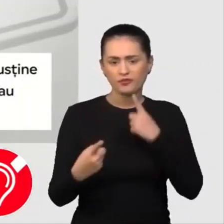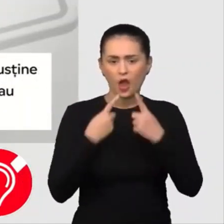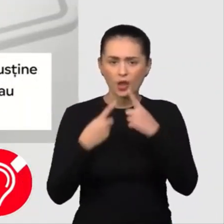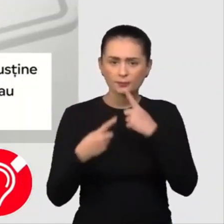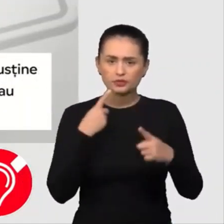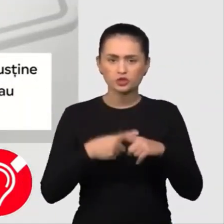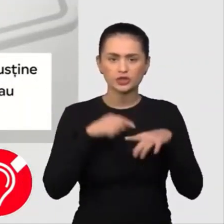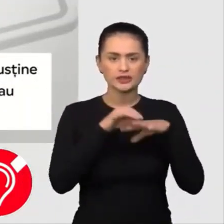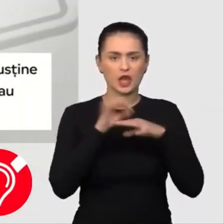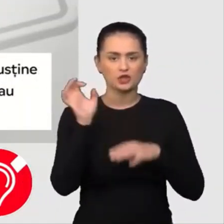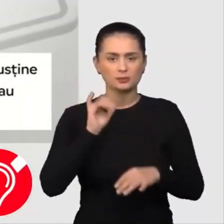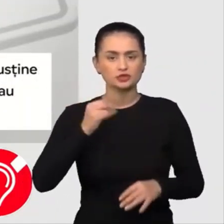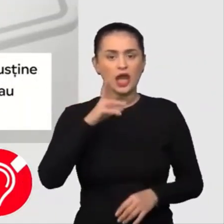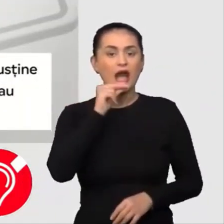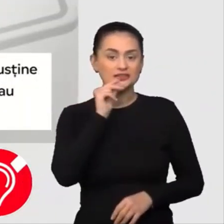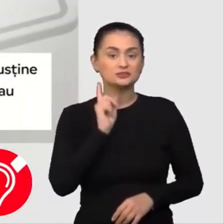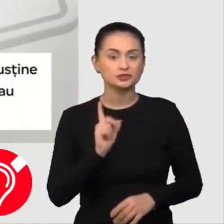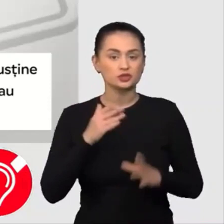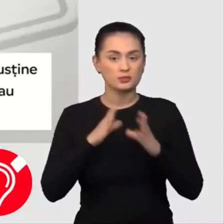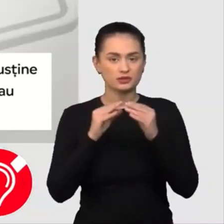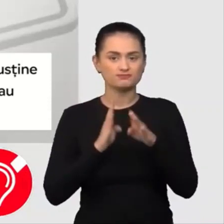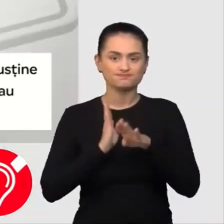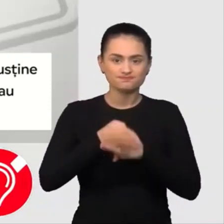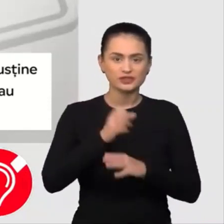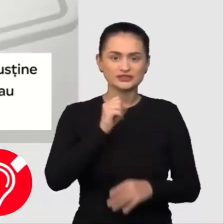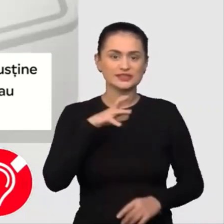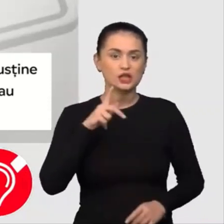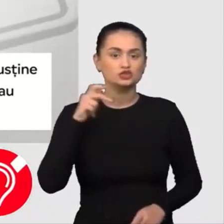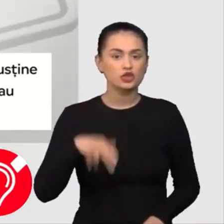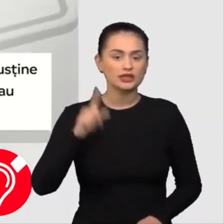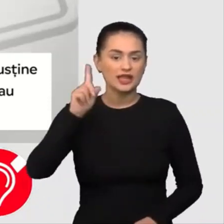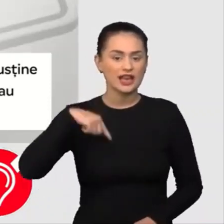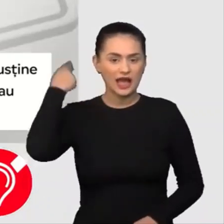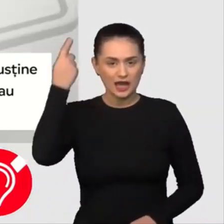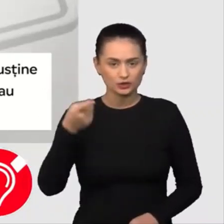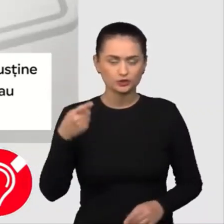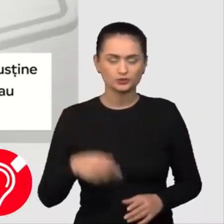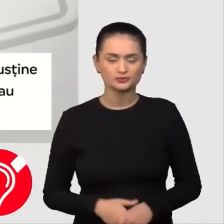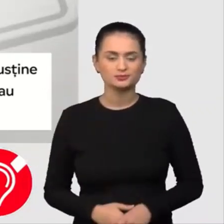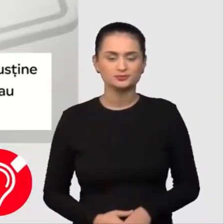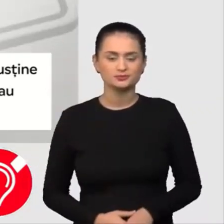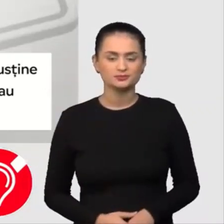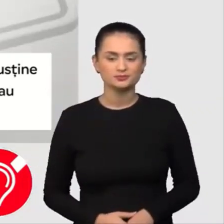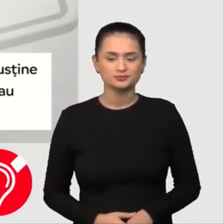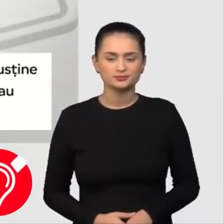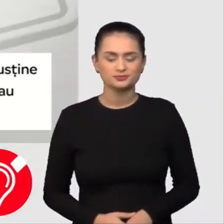European. Asta de vorbă cu liderii Europei și spune că România va intra în Schengen la anul.